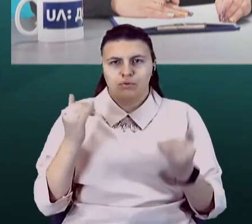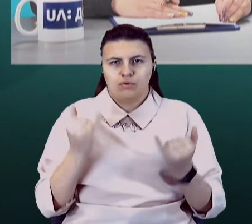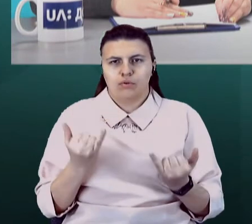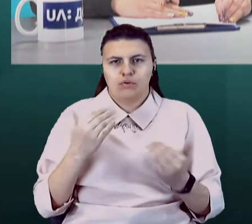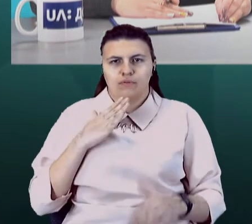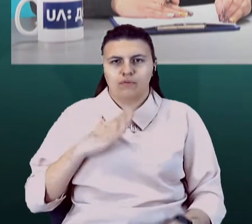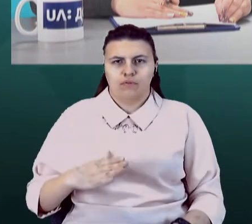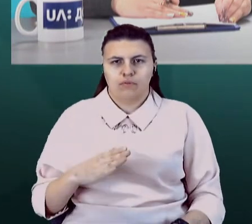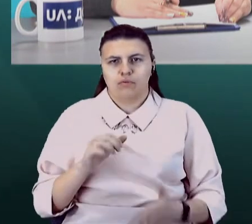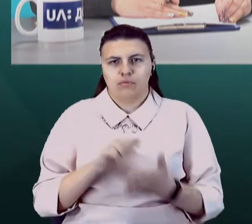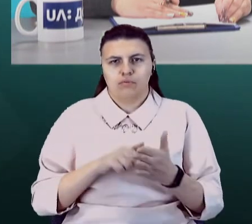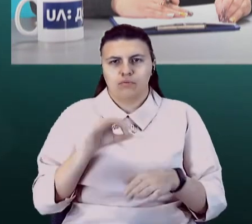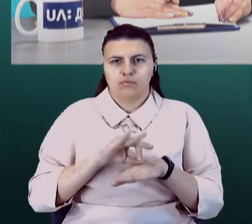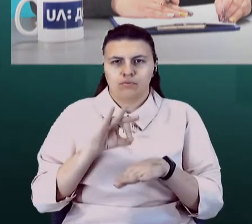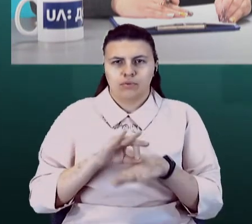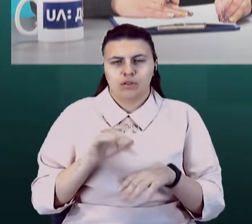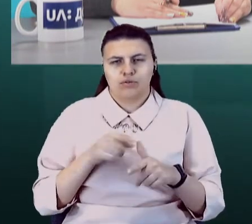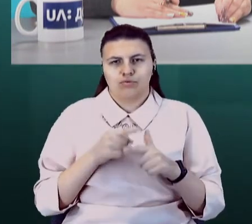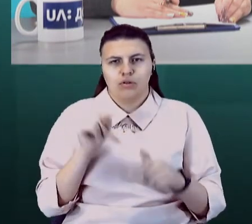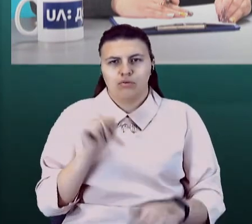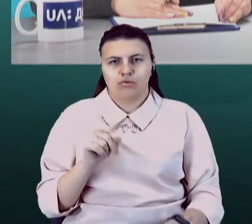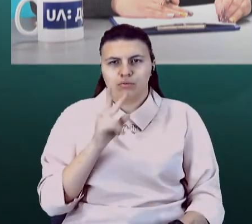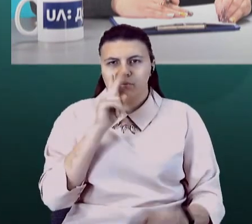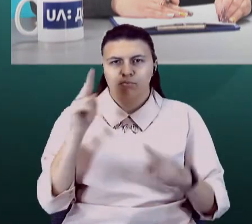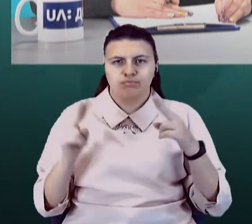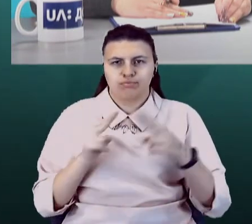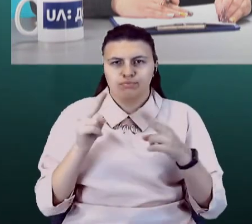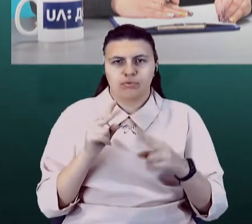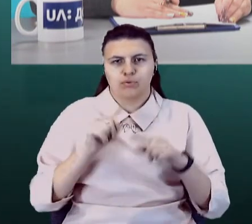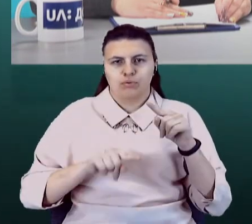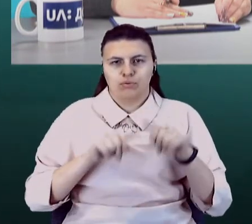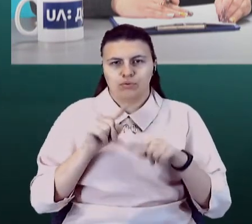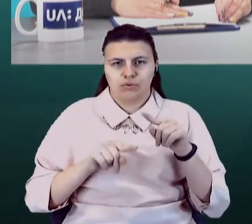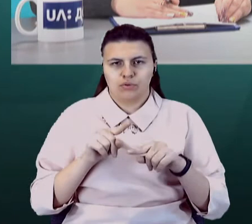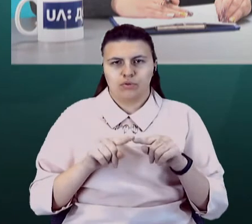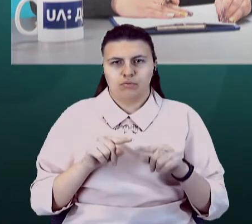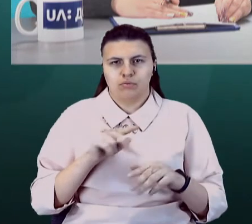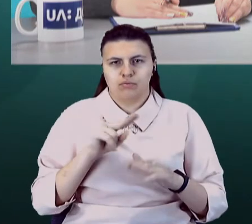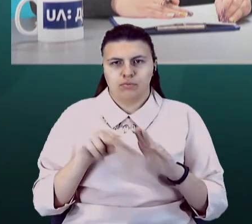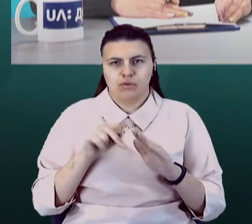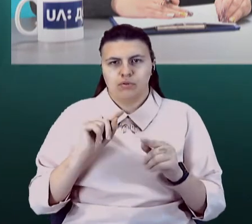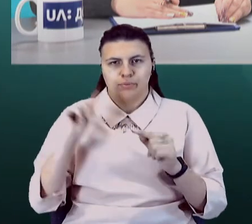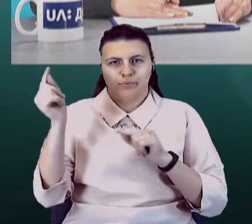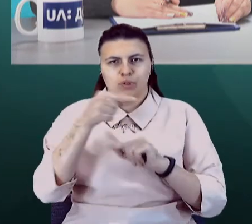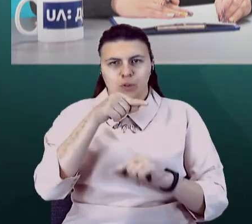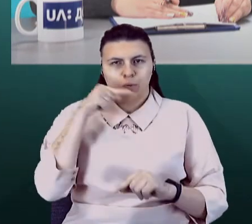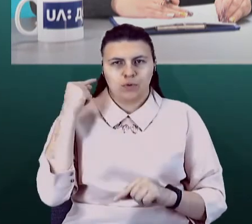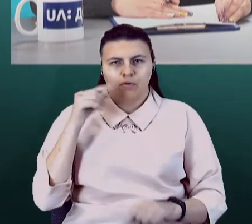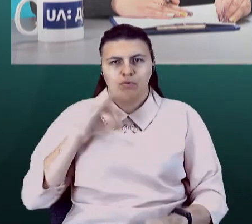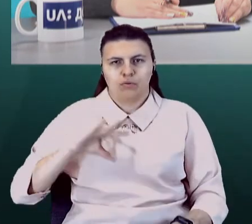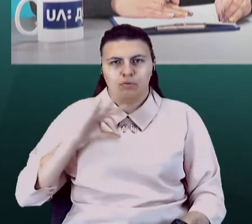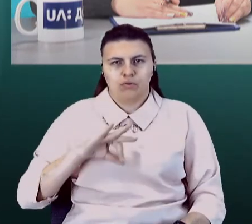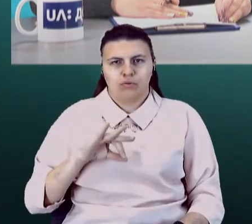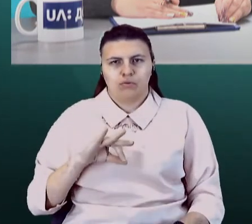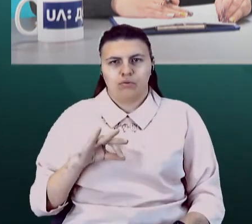хворобу, чи для того, щоб побачитись із родичами на підконтрольній території, їдуть через Росію, користуються послугами перев